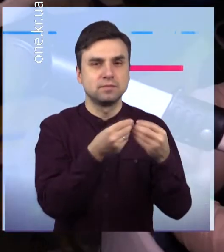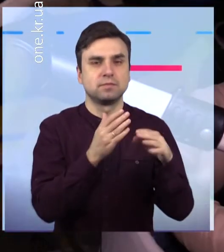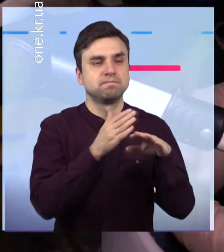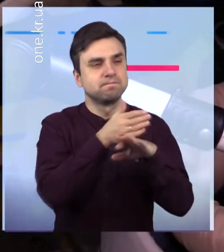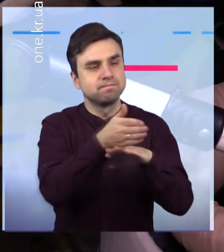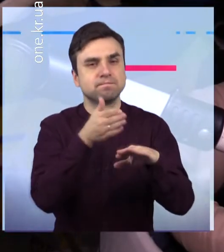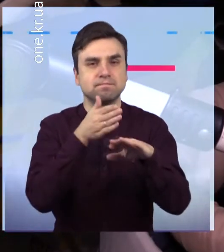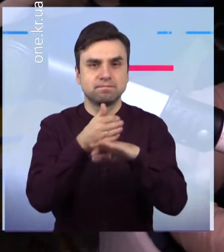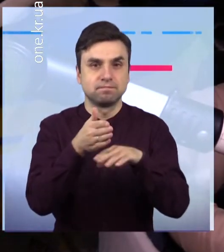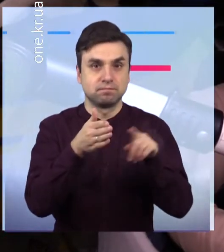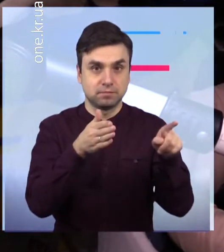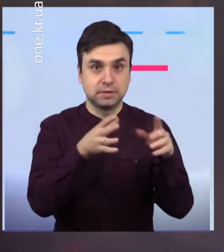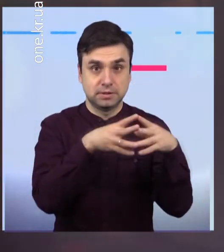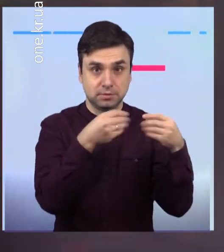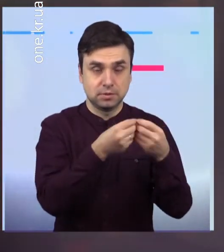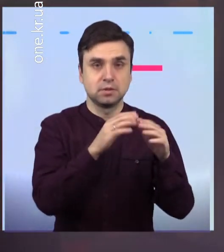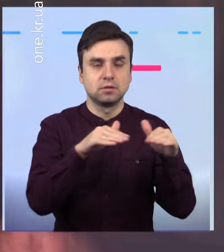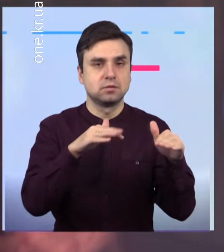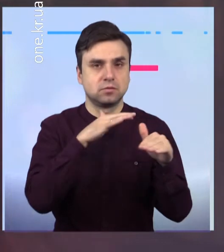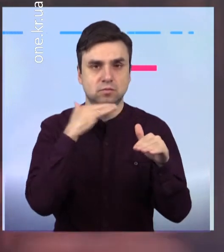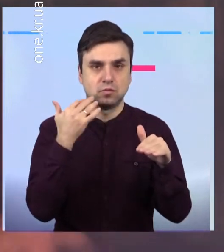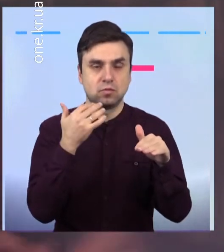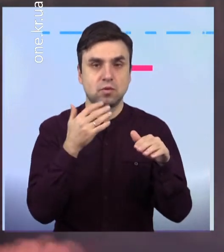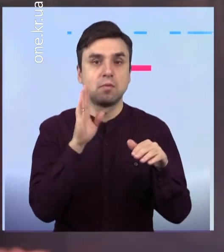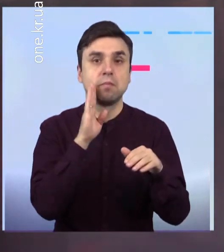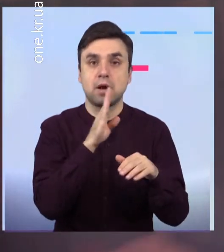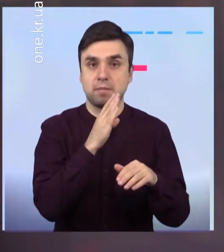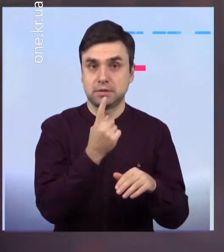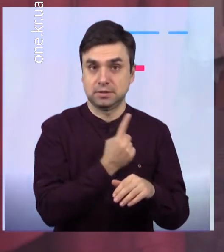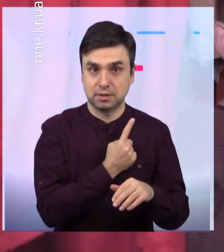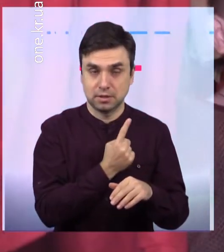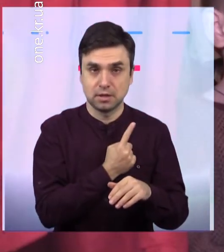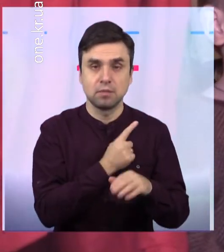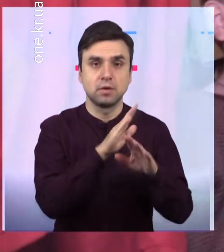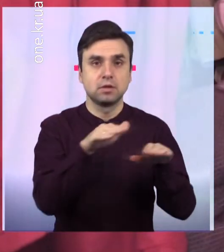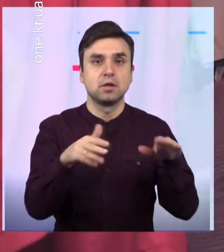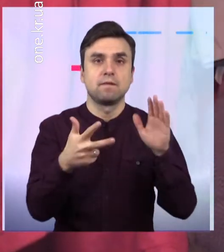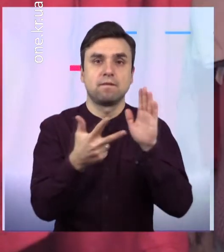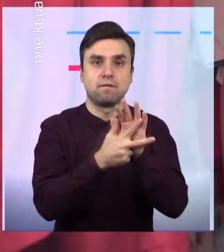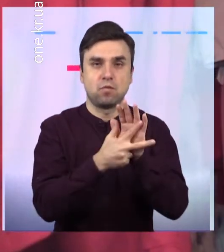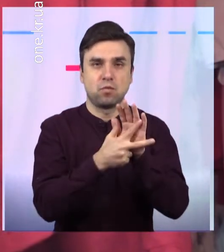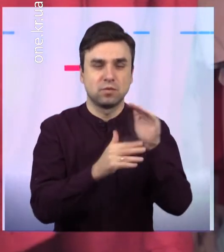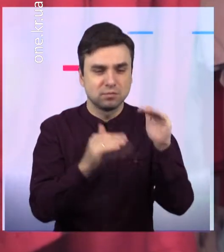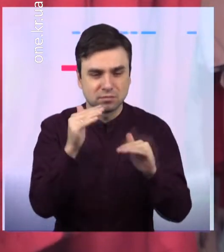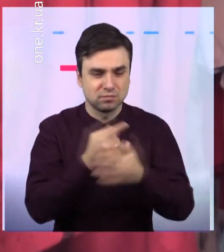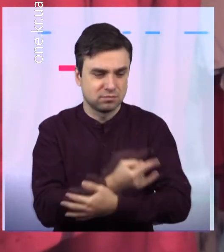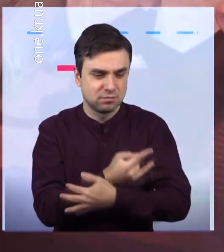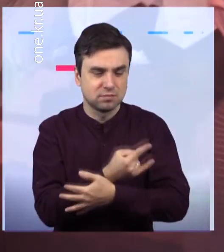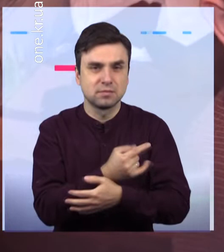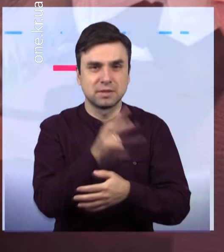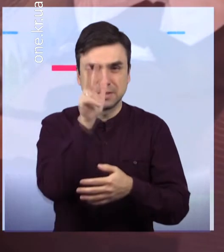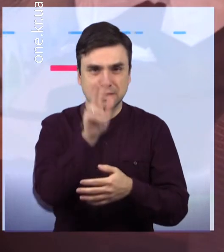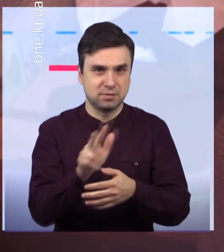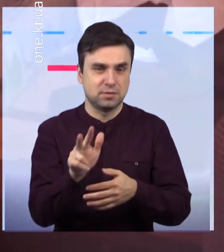Молодшій трійні лише по сім місяців, тому листа Святому Миколаю писали тільки Тетянка та чотирирічний Микита Який завершав,